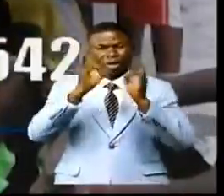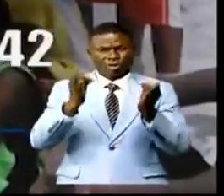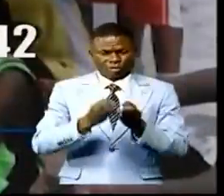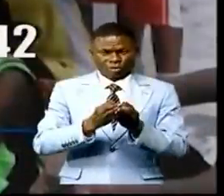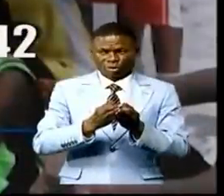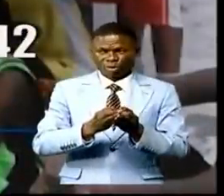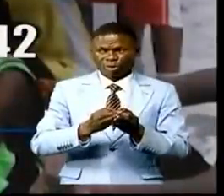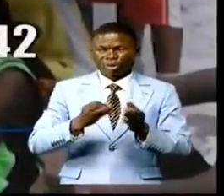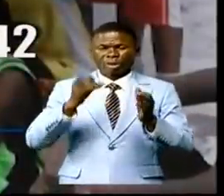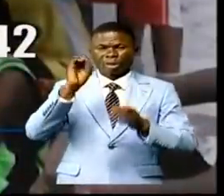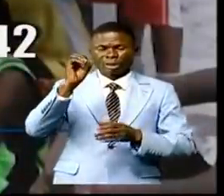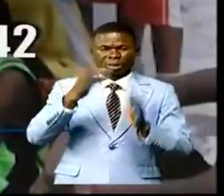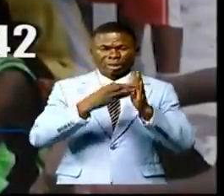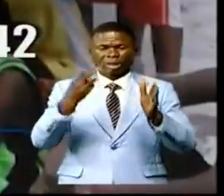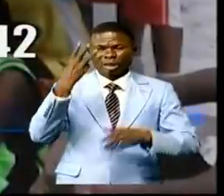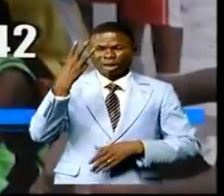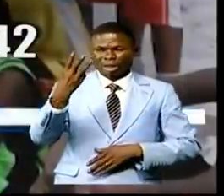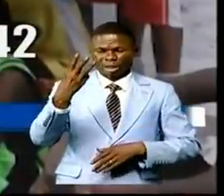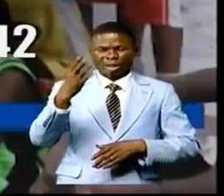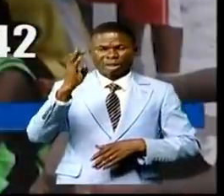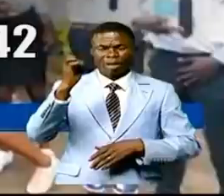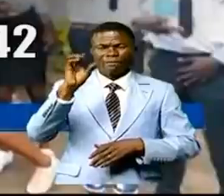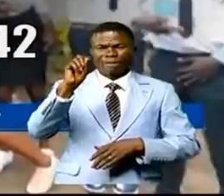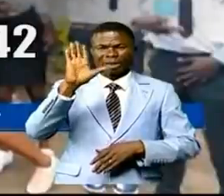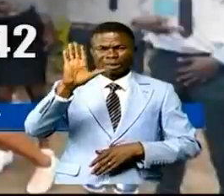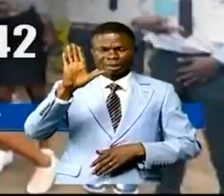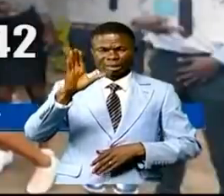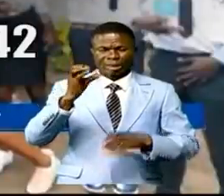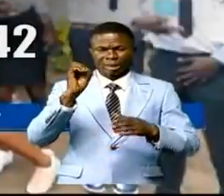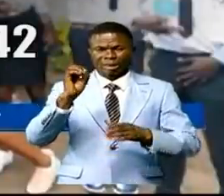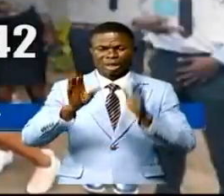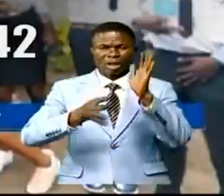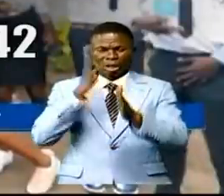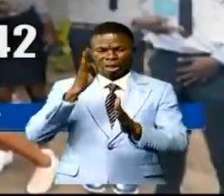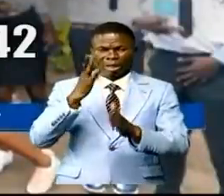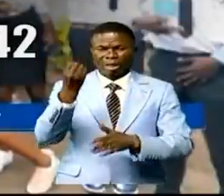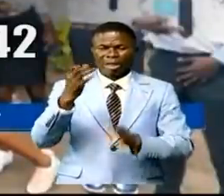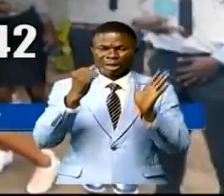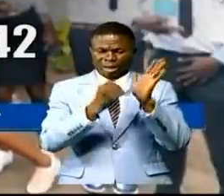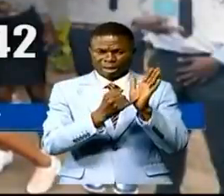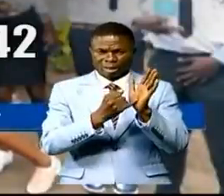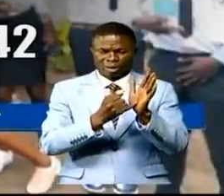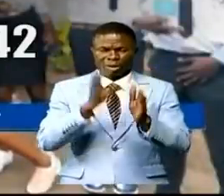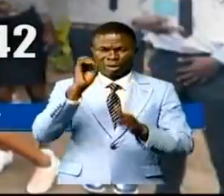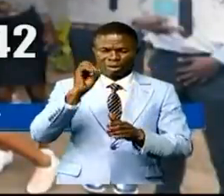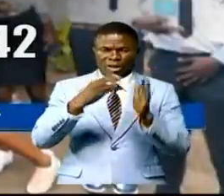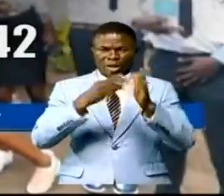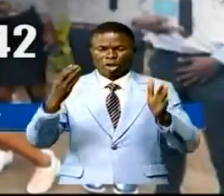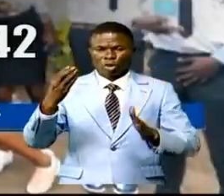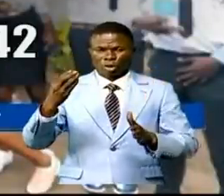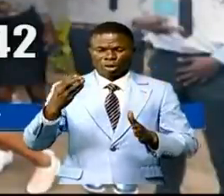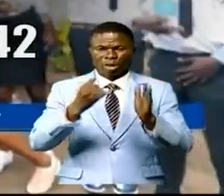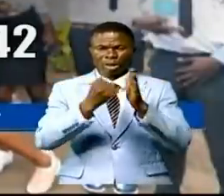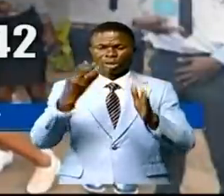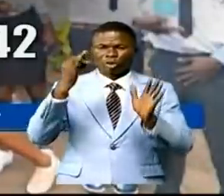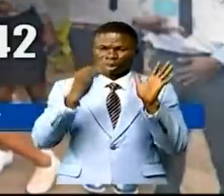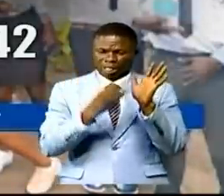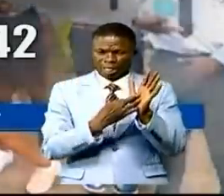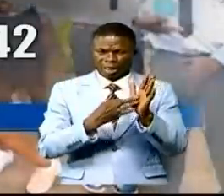appelant sur le 084 25 014 46 ou le 090 68